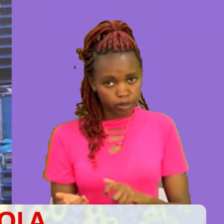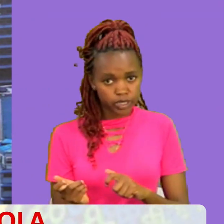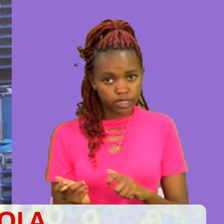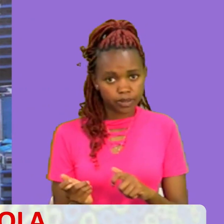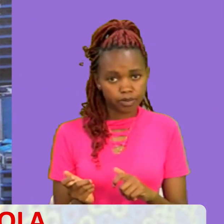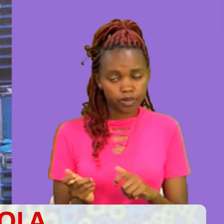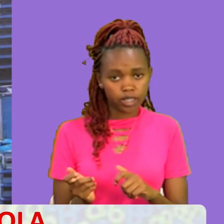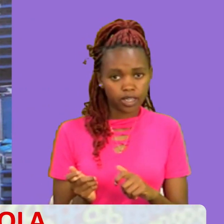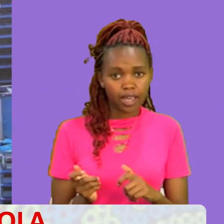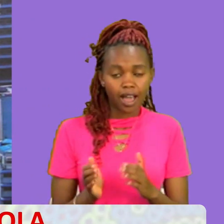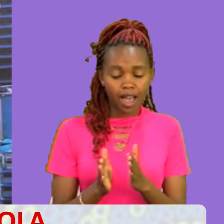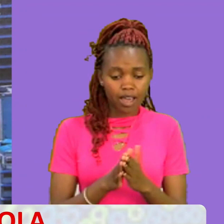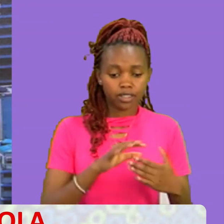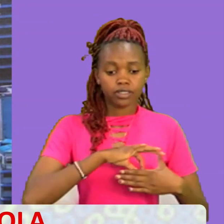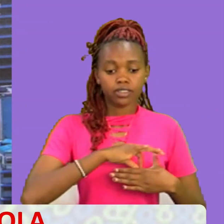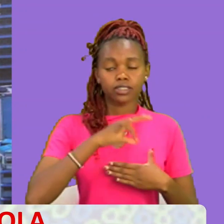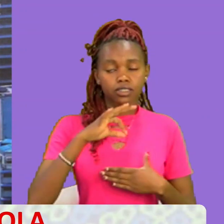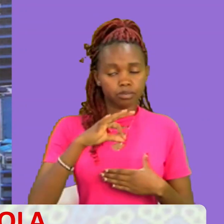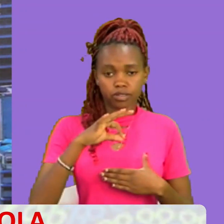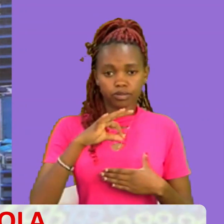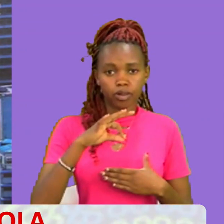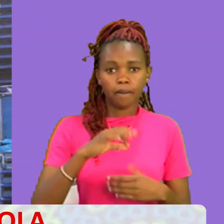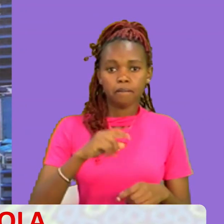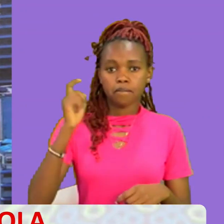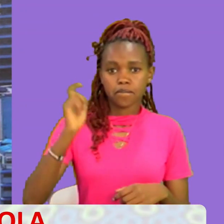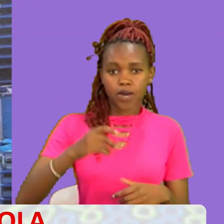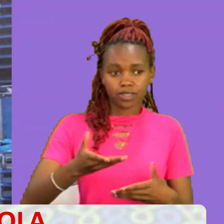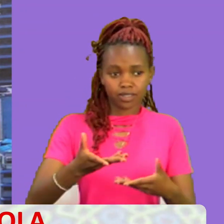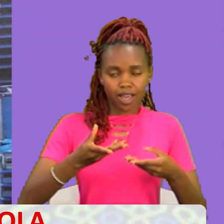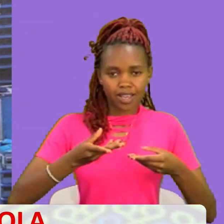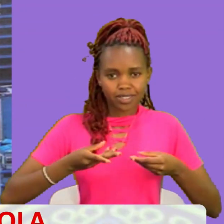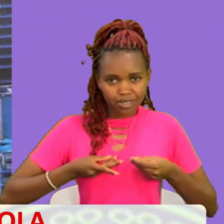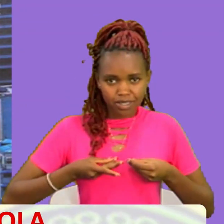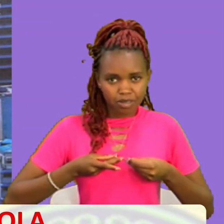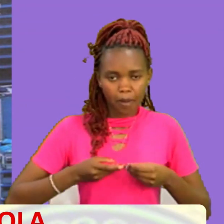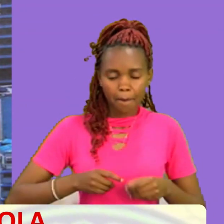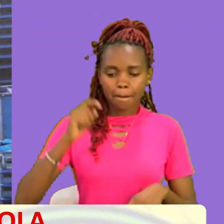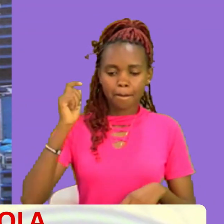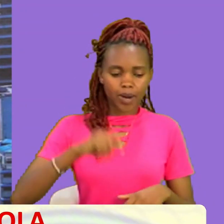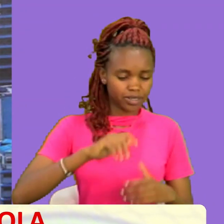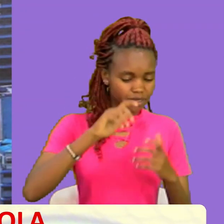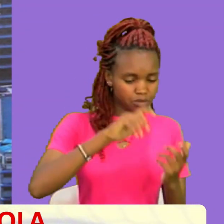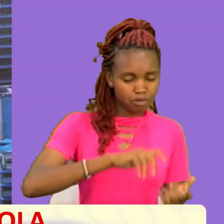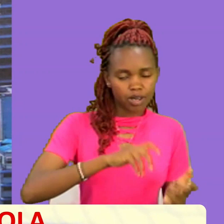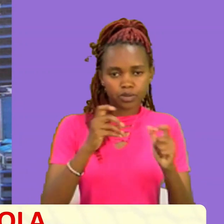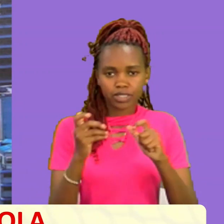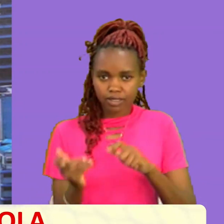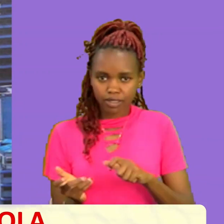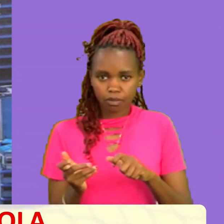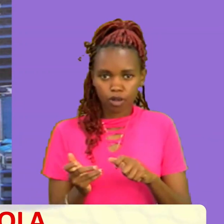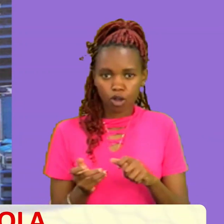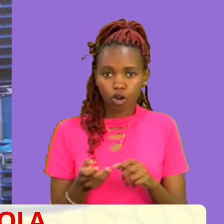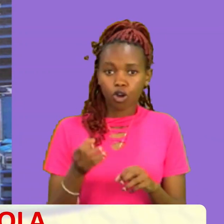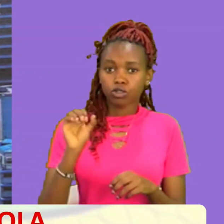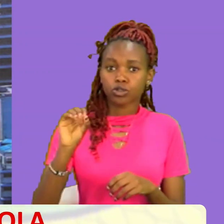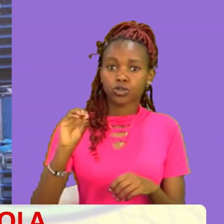mengi na roo mtakatifu Yani lazima kumukubali yesu Lazima ubatizo kwa maji mengi Ili roo mtakatifu